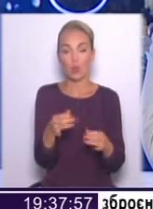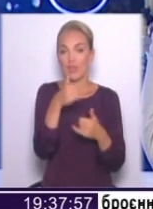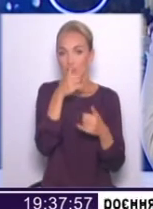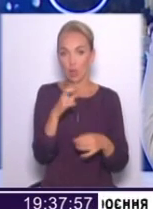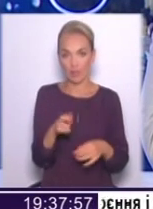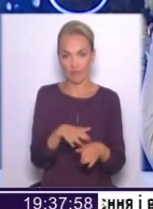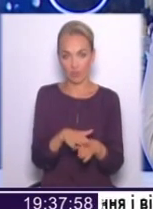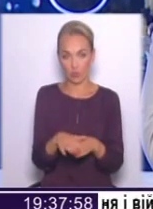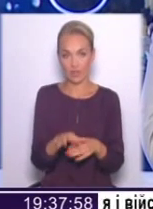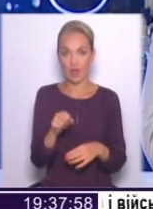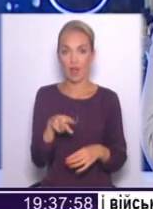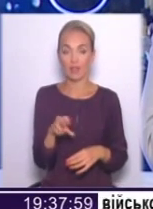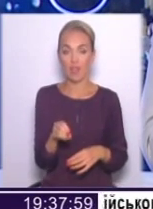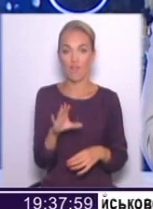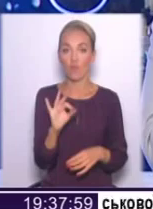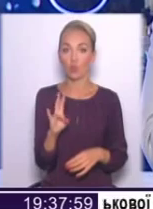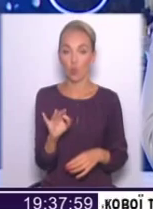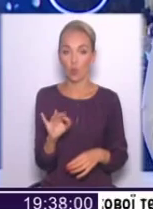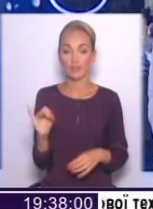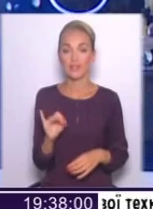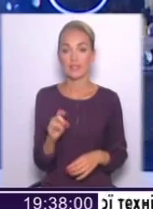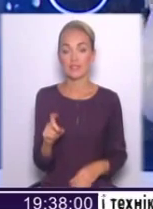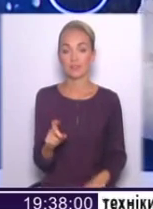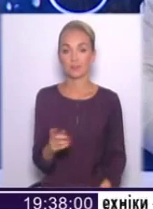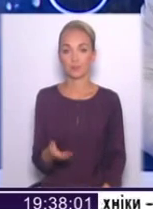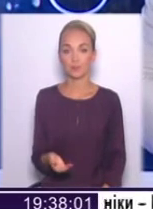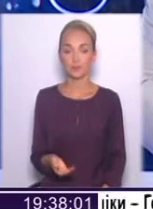виконати, але воно із, скажімо так,